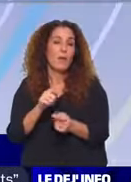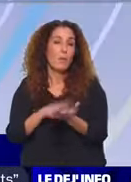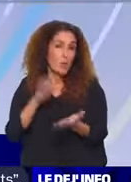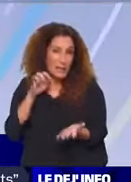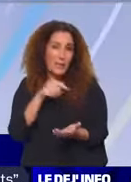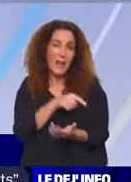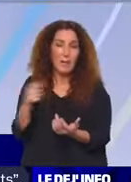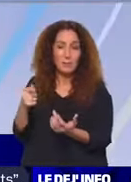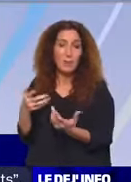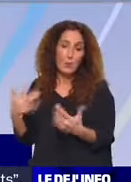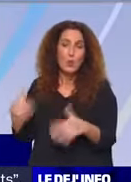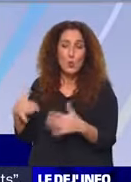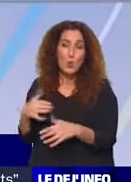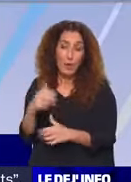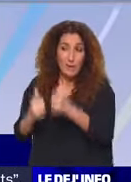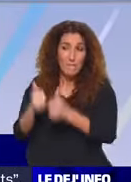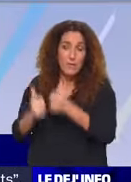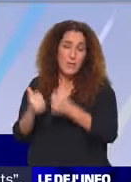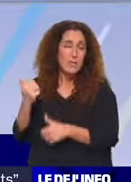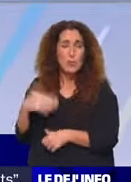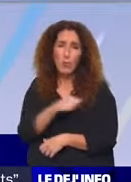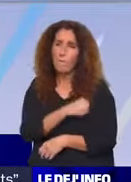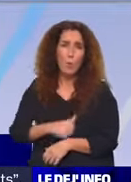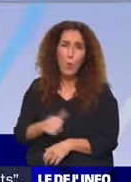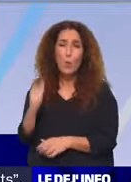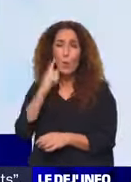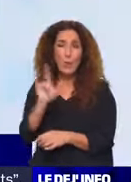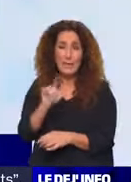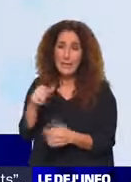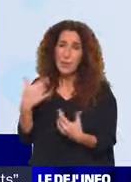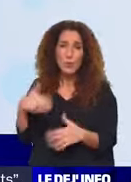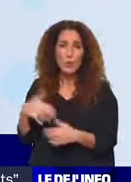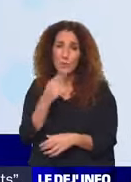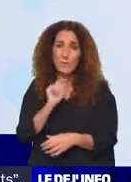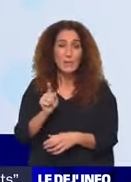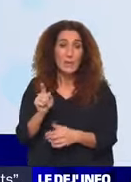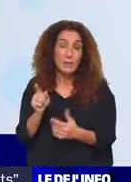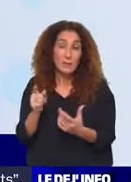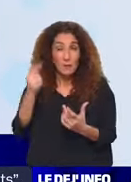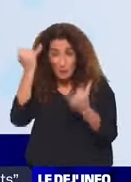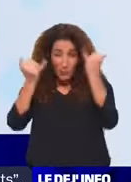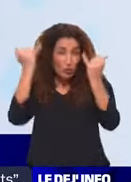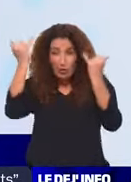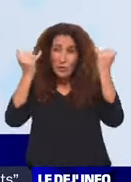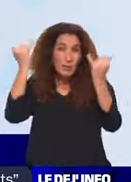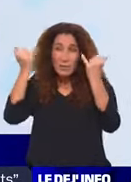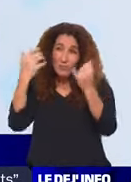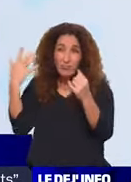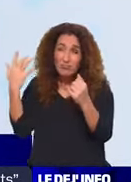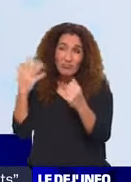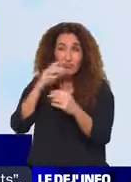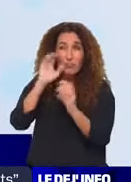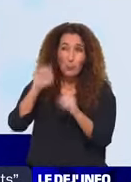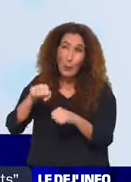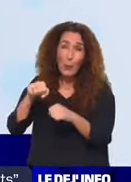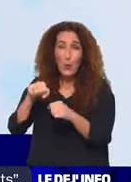'est un très, très gros morceau, très gros défi pour les Lillois. On n'ose même pas imaginer qu'il restera